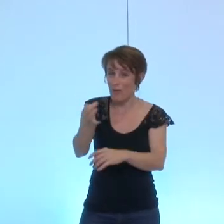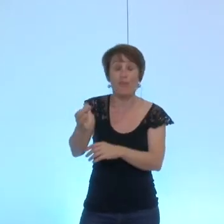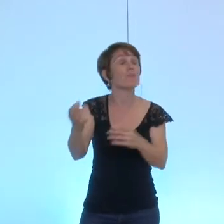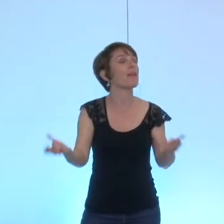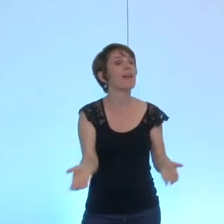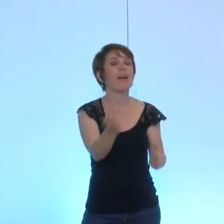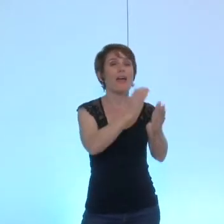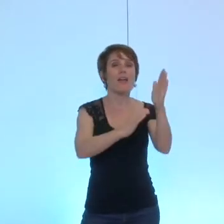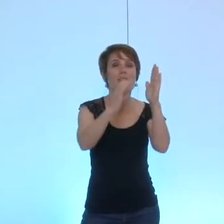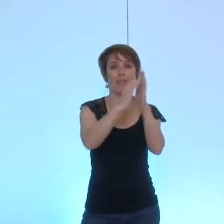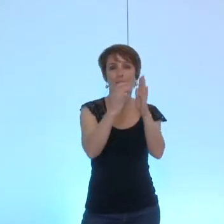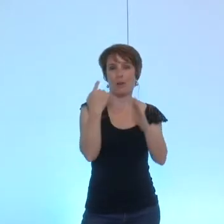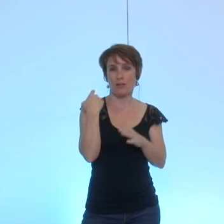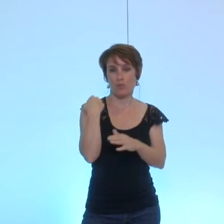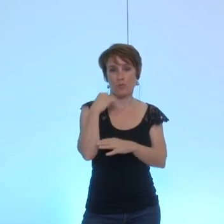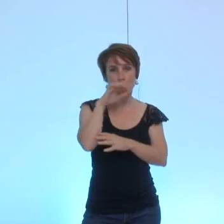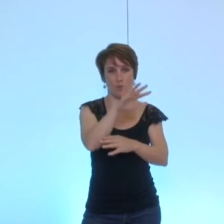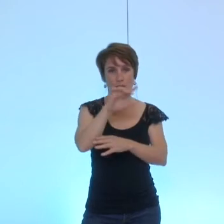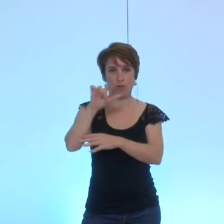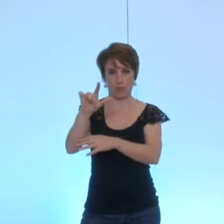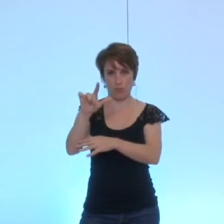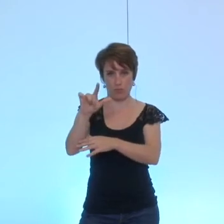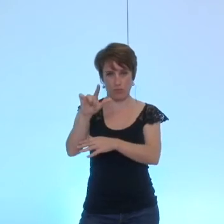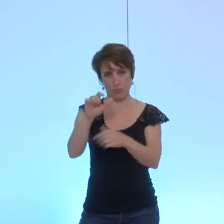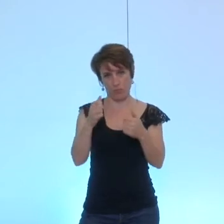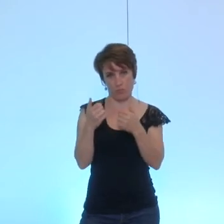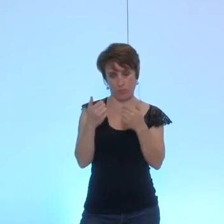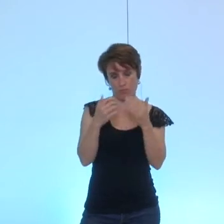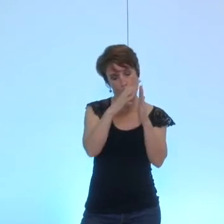délibération numéro 52 donc qui propose de refuser